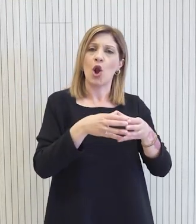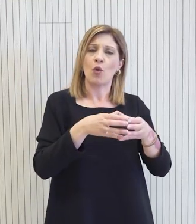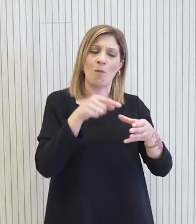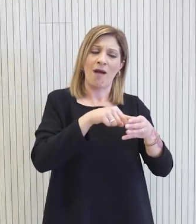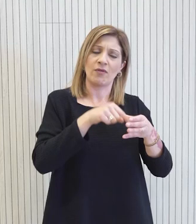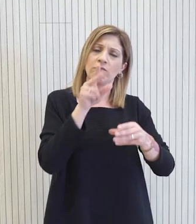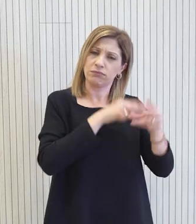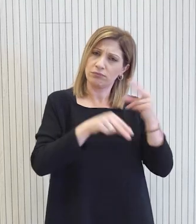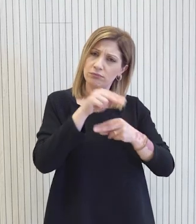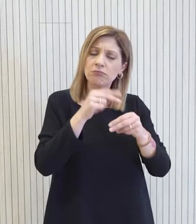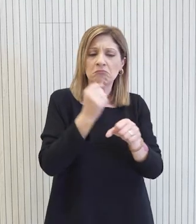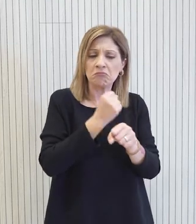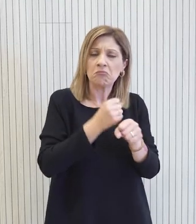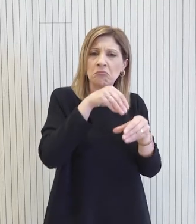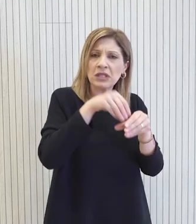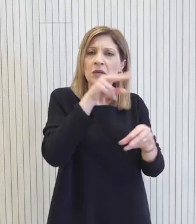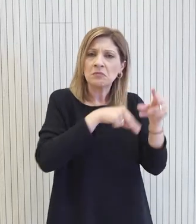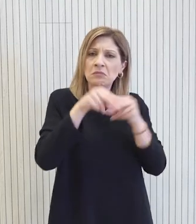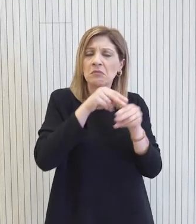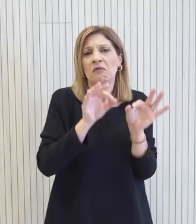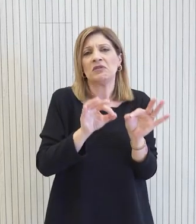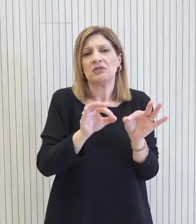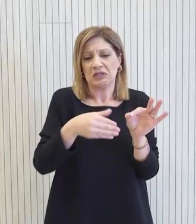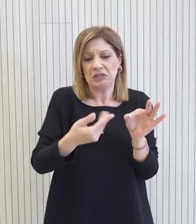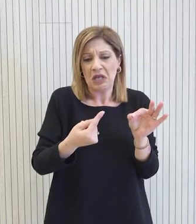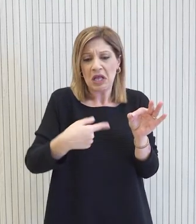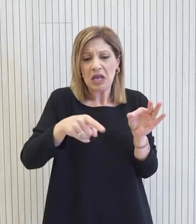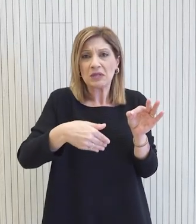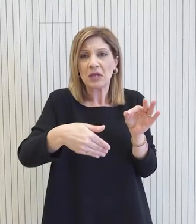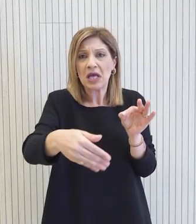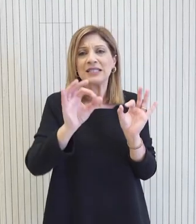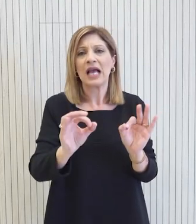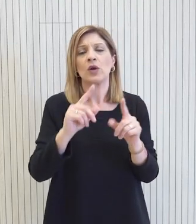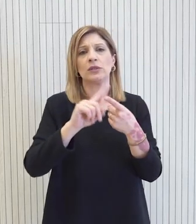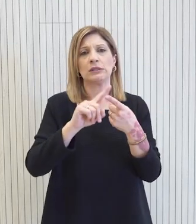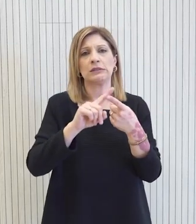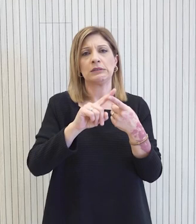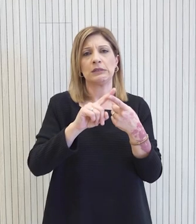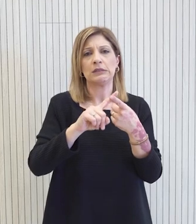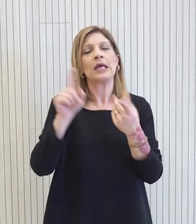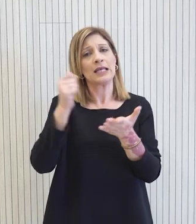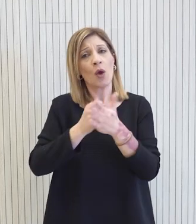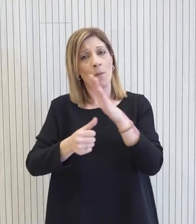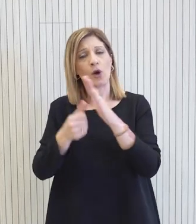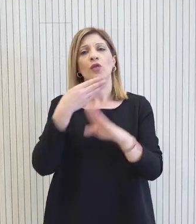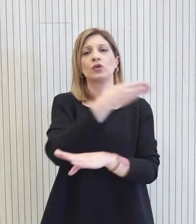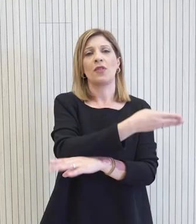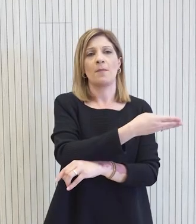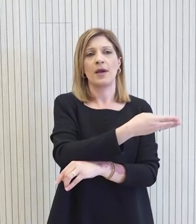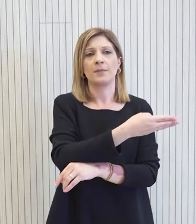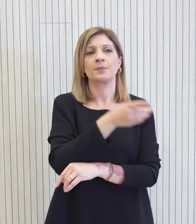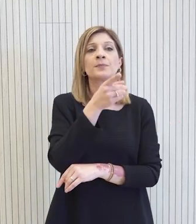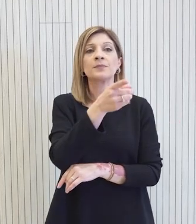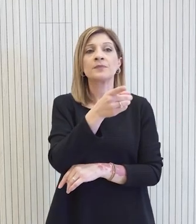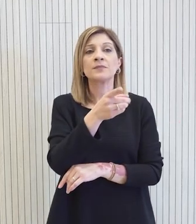Κόμμα αλλά και τις εργασίες του Ευρωπαϊκού Λαϊκού Κόμματος το οποίο θυμίζω ότι σε λίγες μέρες έχει προγραμματισμένες εργασίες τις οποίες θα μεταδεί και ο Πρόεδρος της Δημοκρατίας Δηλαδή